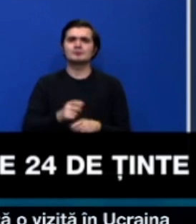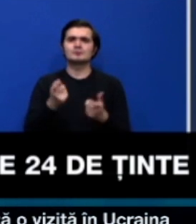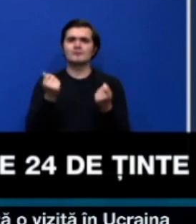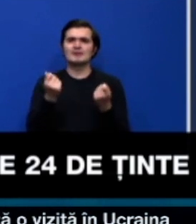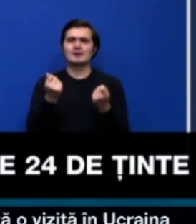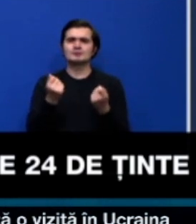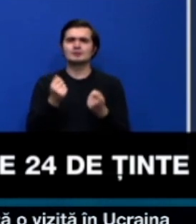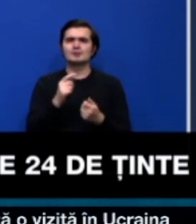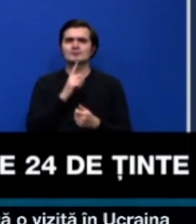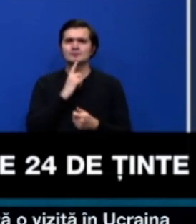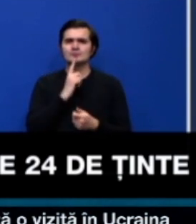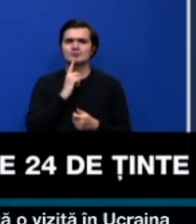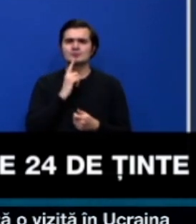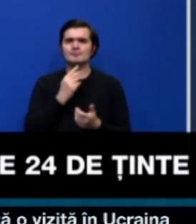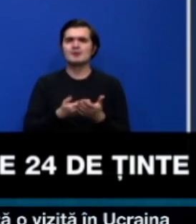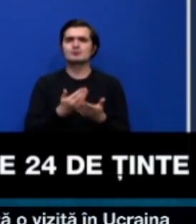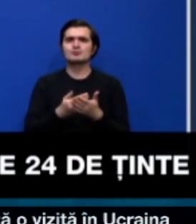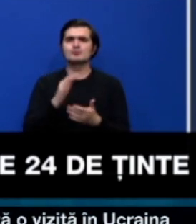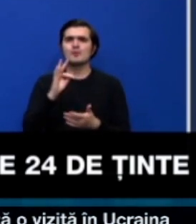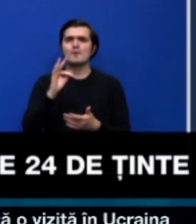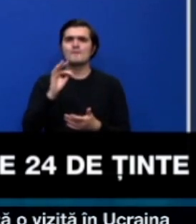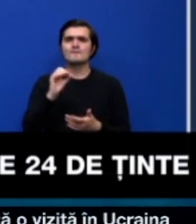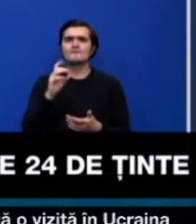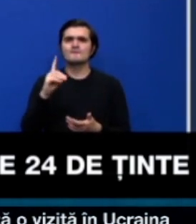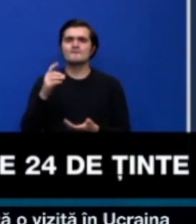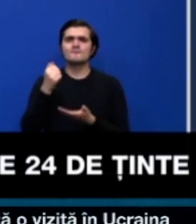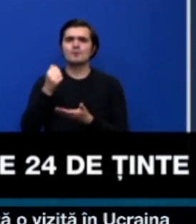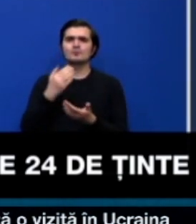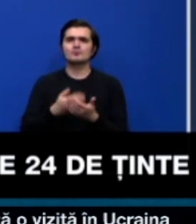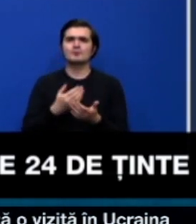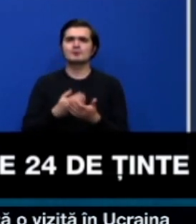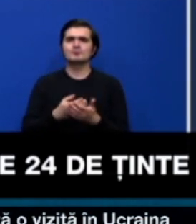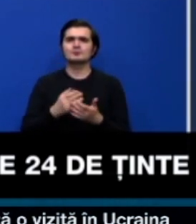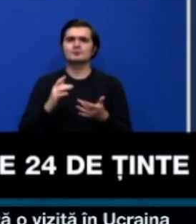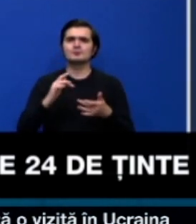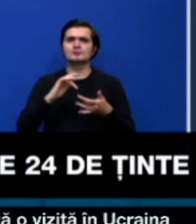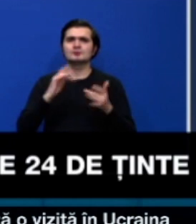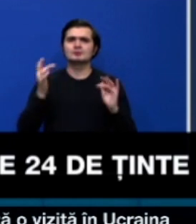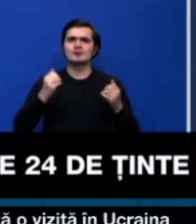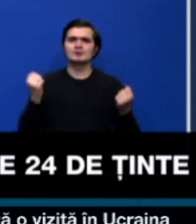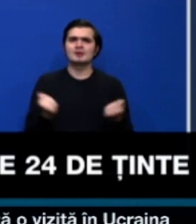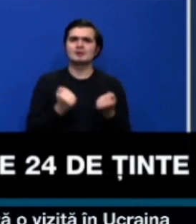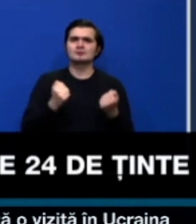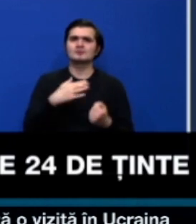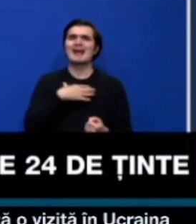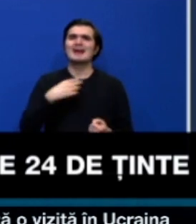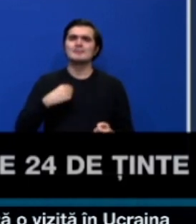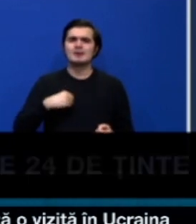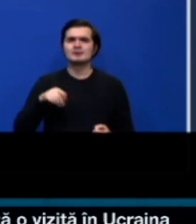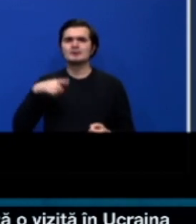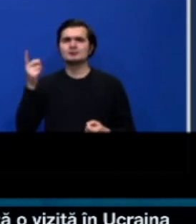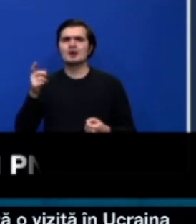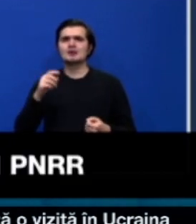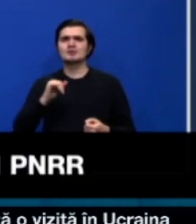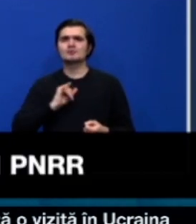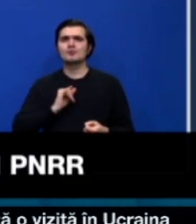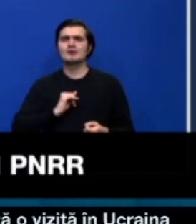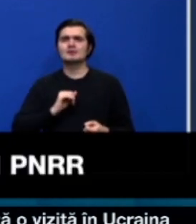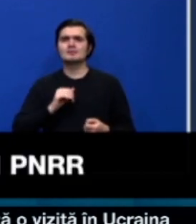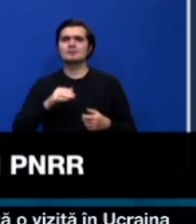fondul de fonduri pentru fondul de digitalizare, acțiune climatică și alte domenii de interes. Este un jalon